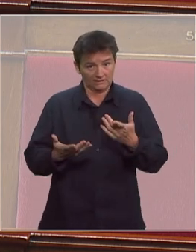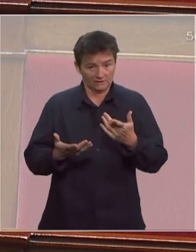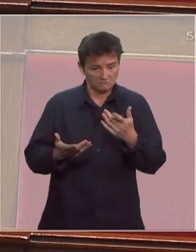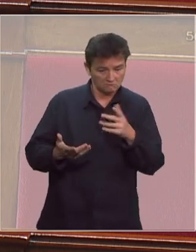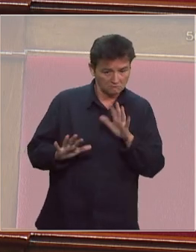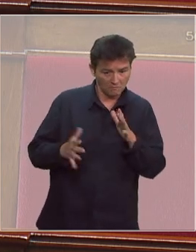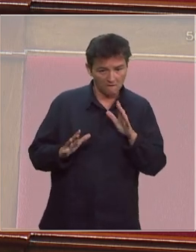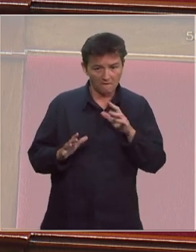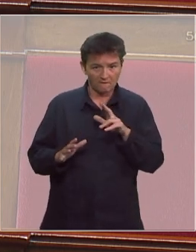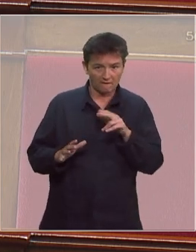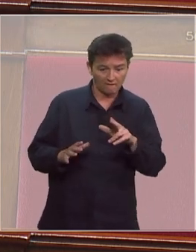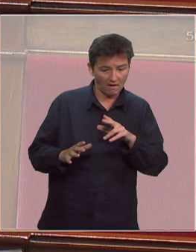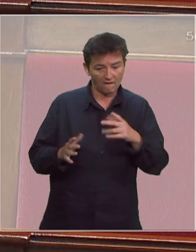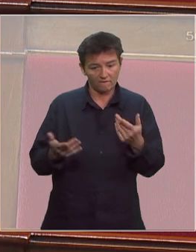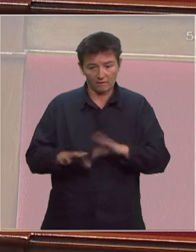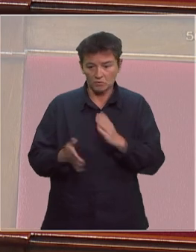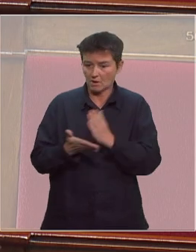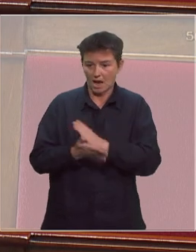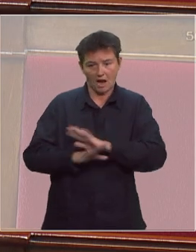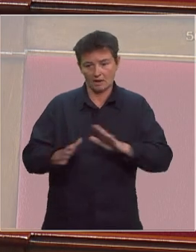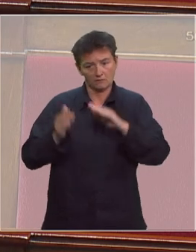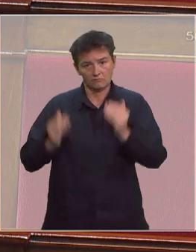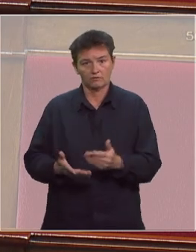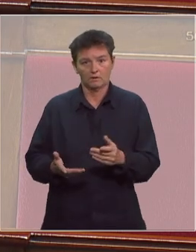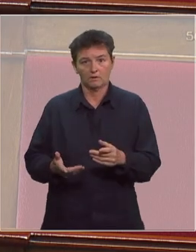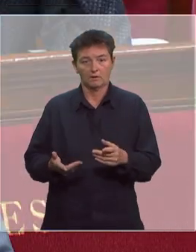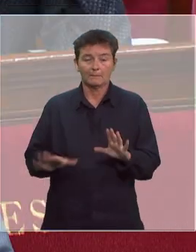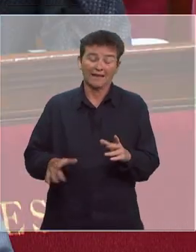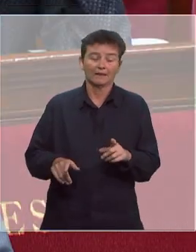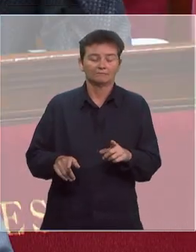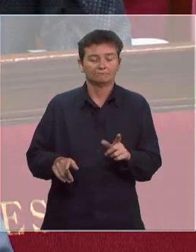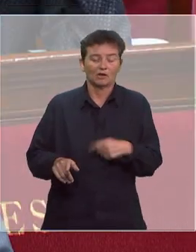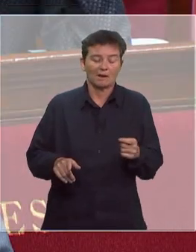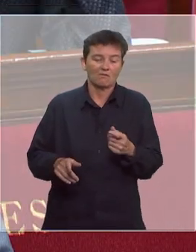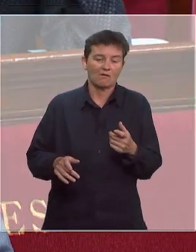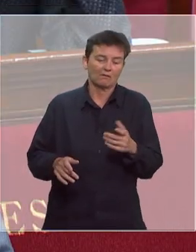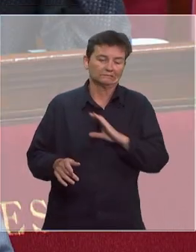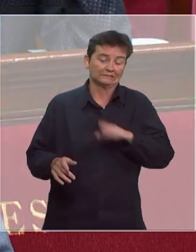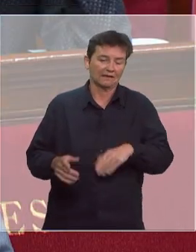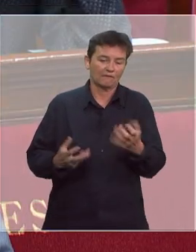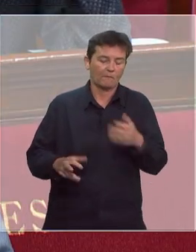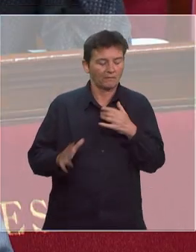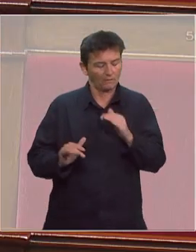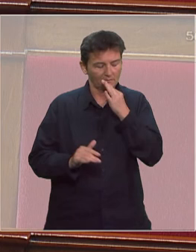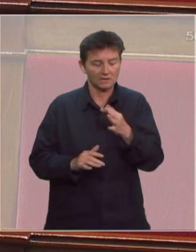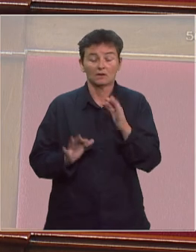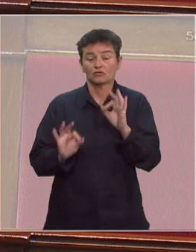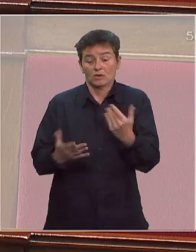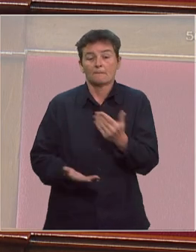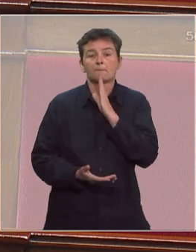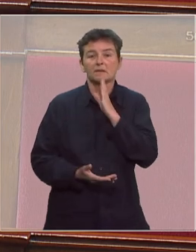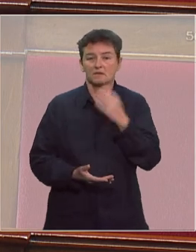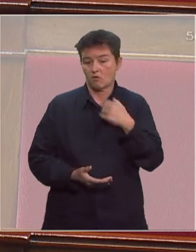moratoire sur les fermetures de classes et enfin je n'avais pas prévu de finir ma question de cette manière mais je vais le faire ce midi j'ai appris